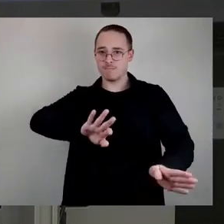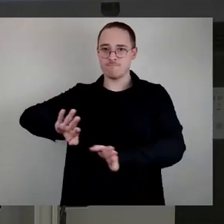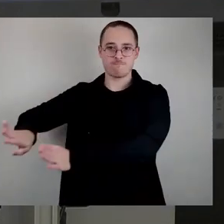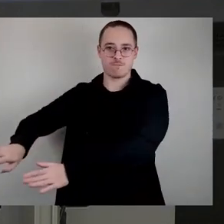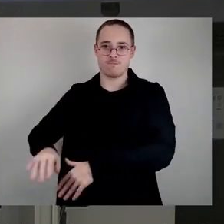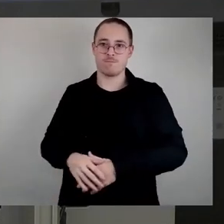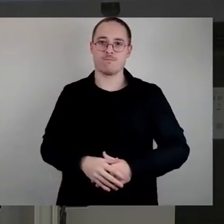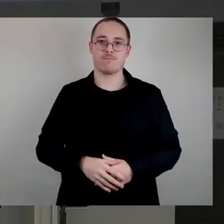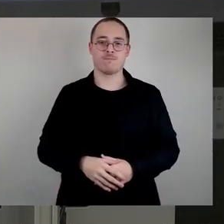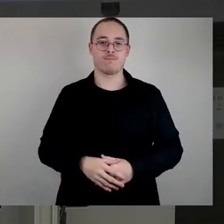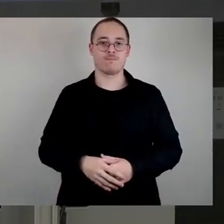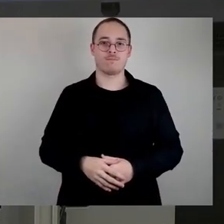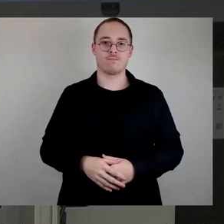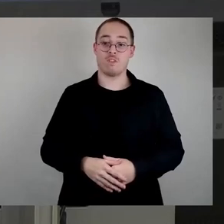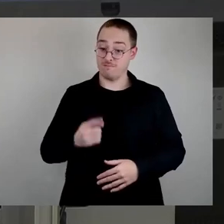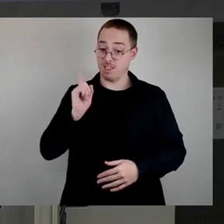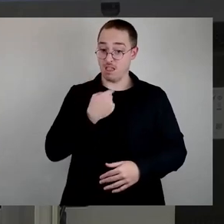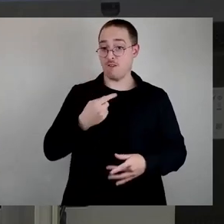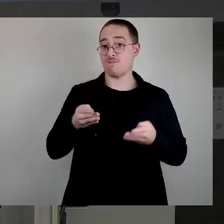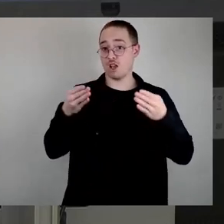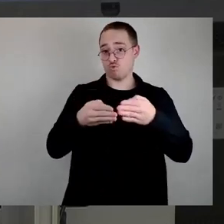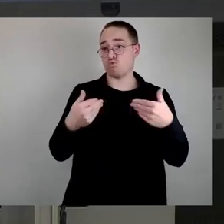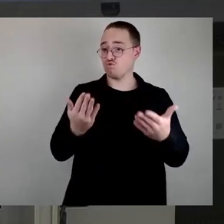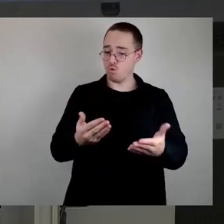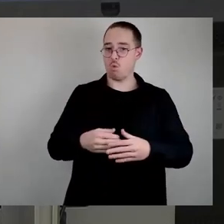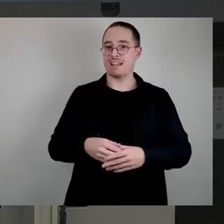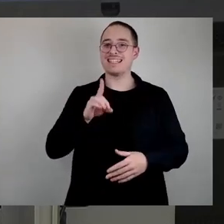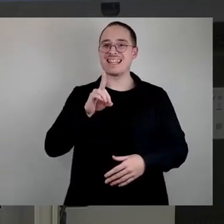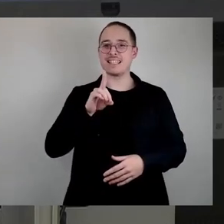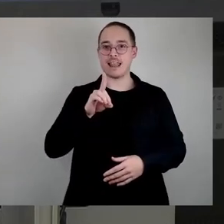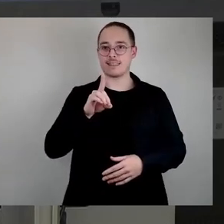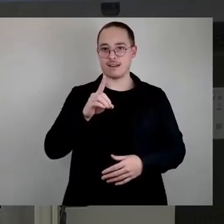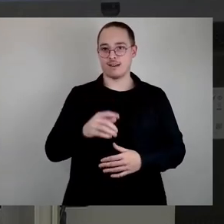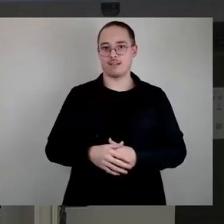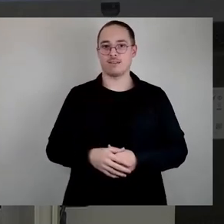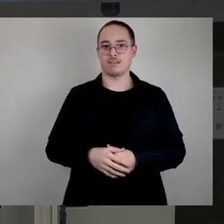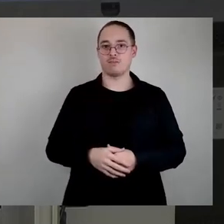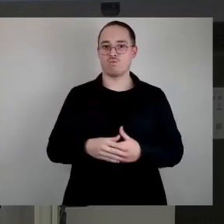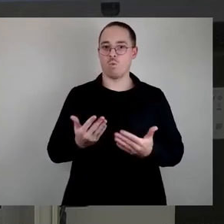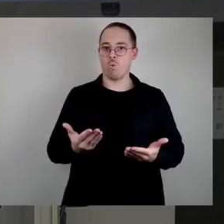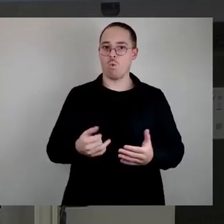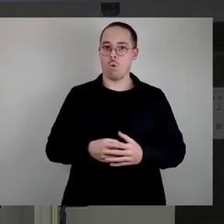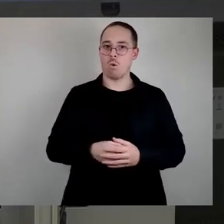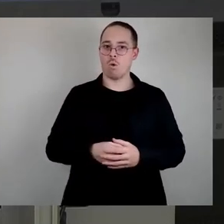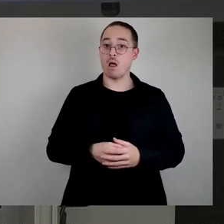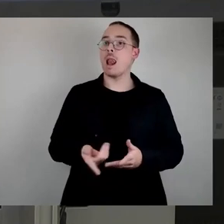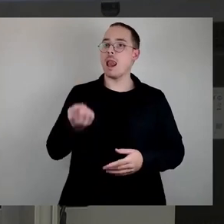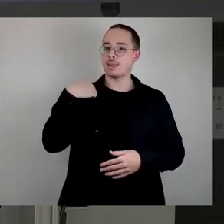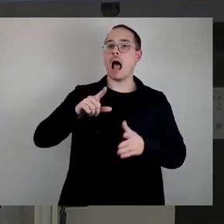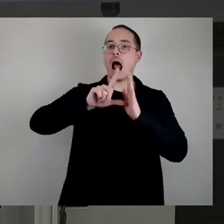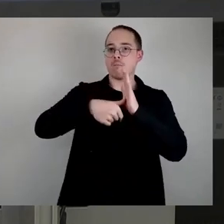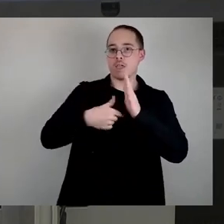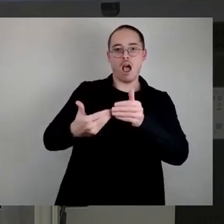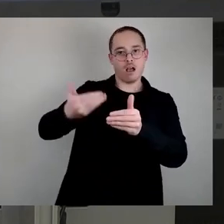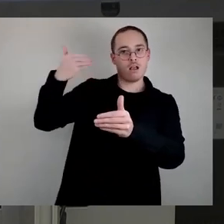Fraktion Dissidenten haben, darauf versichert im letzten halben Jahr und erklären hiermit